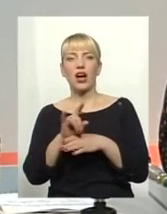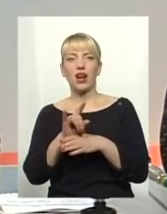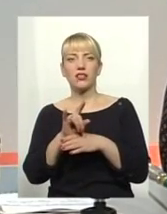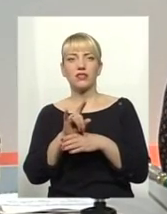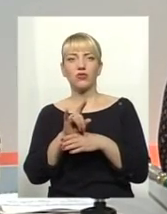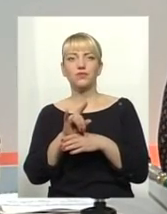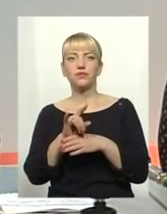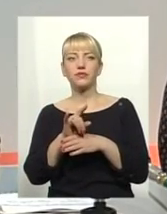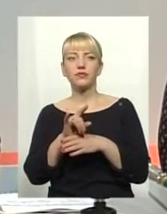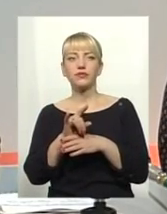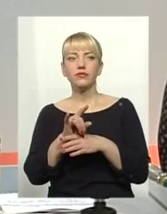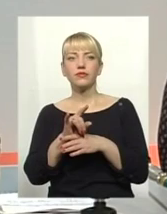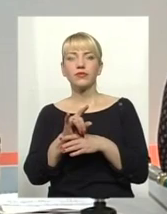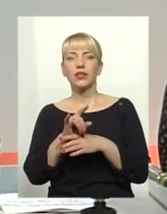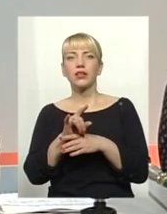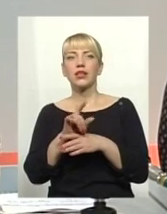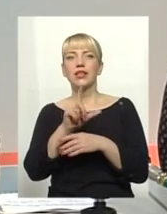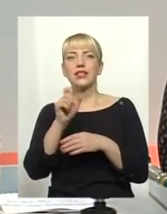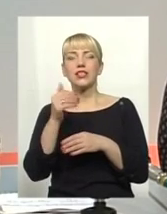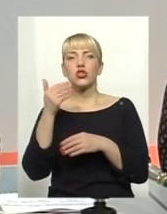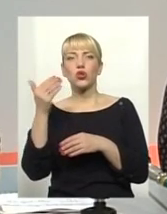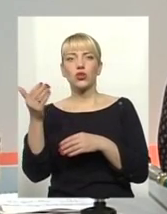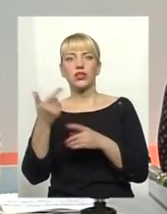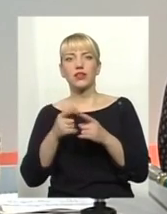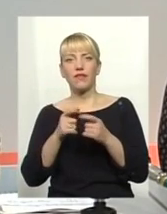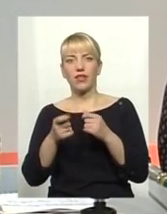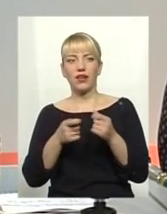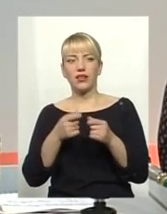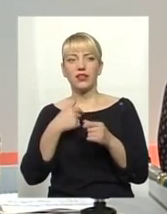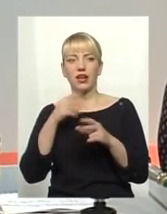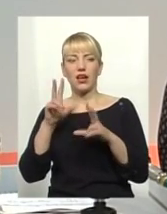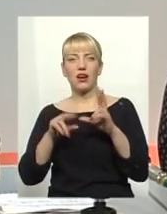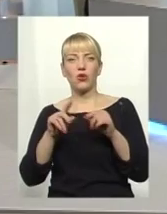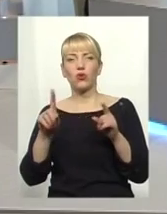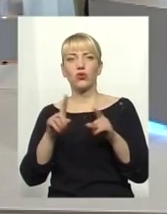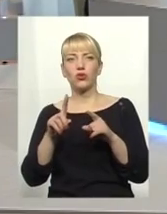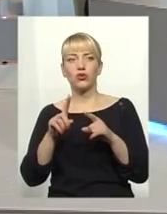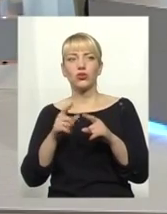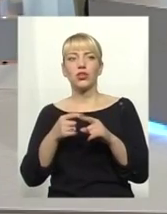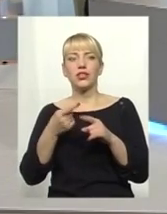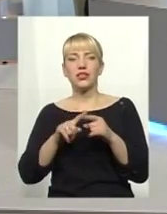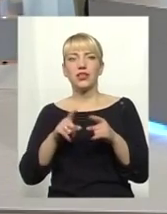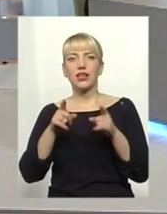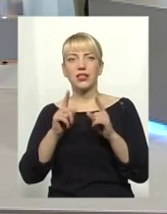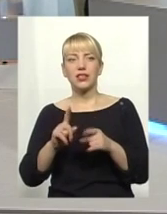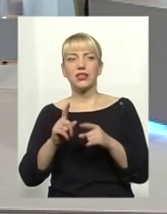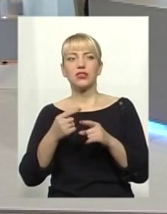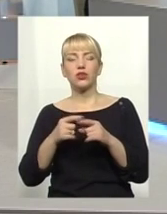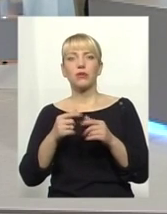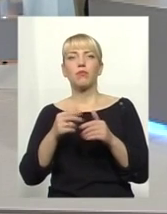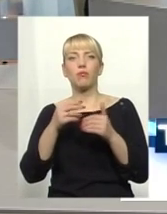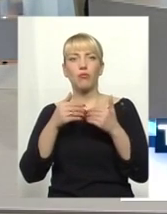шахрайство зі сторони цієї влади. Альона? Я рахую, що все-таки це дійсно прорив, це